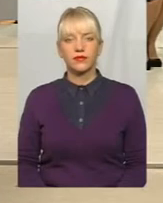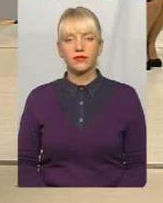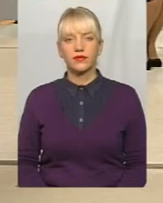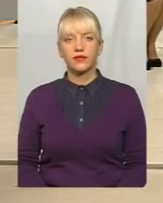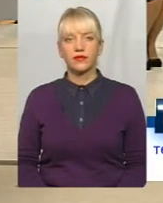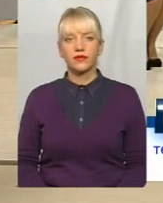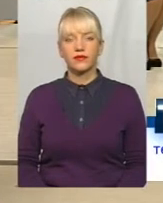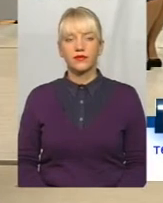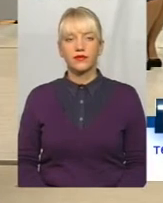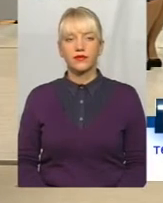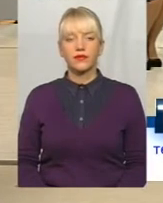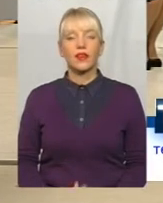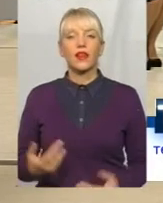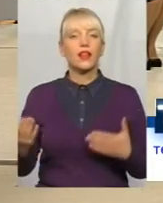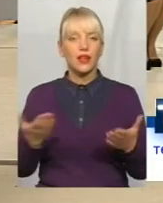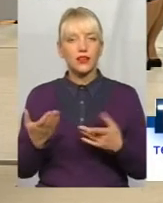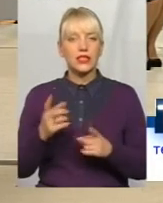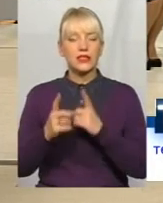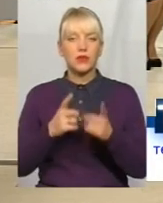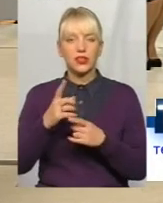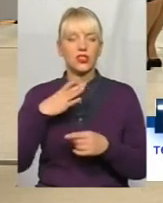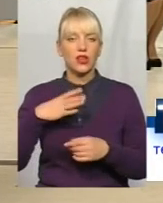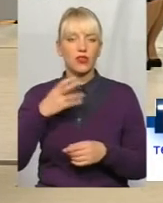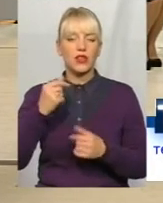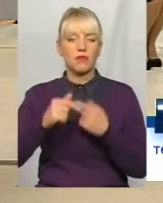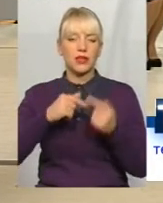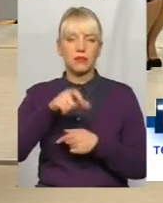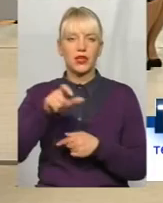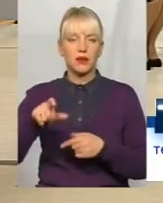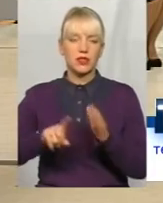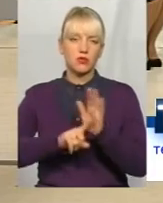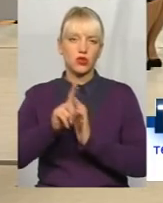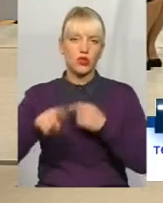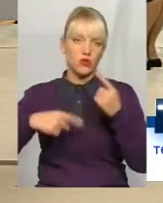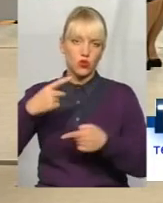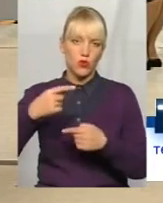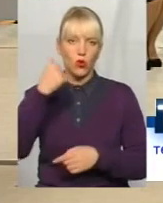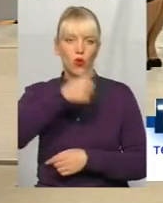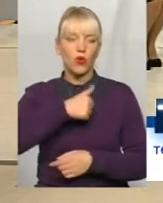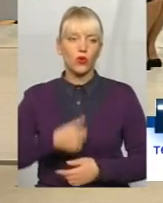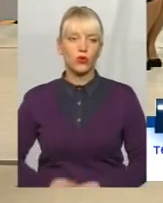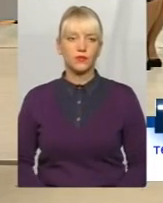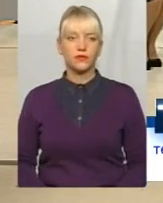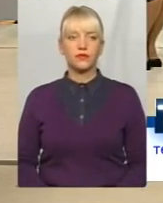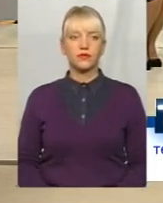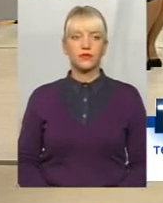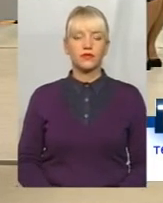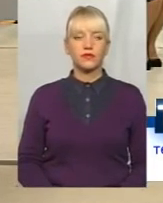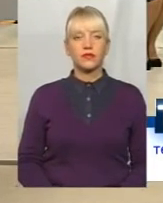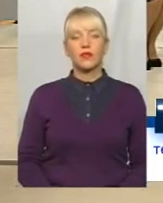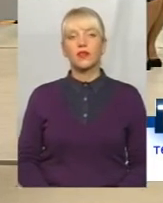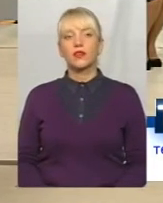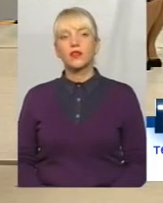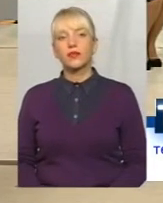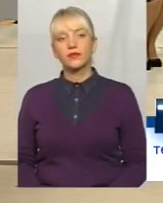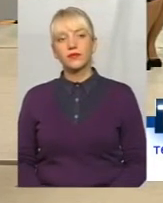продовжуємо. Отож, які зміни чекають на підприємців з початком наступного року? Ну, додавити. Якщо дозволите, я